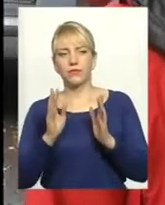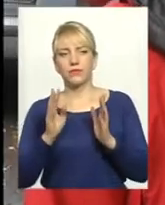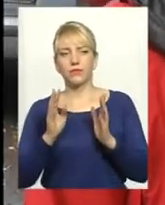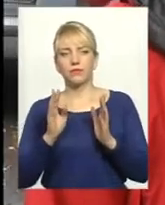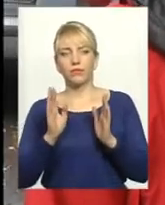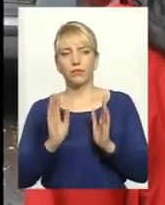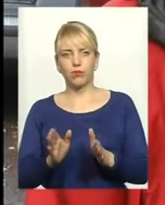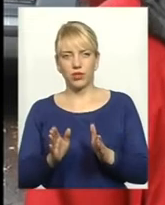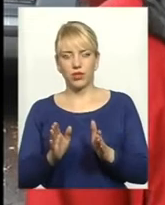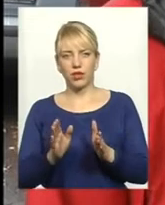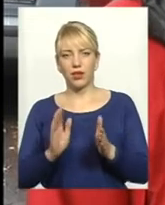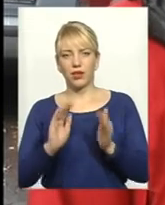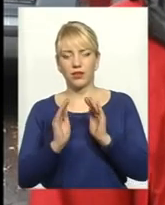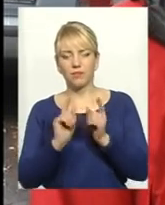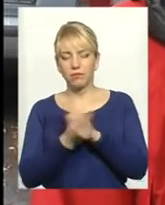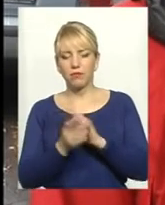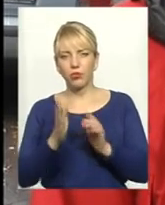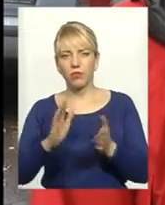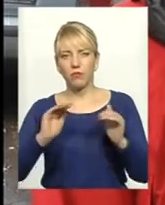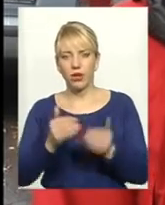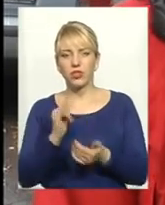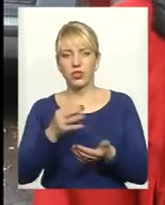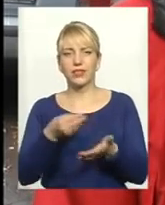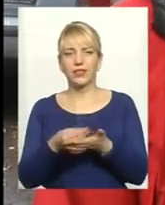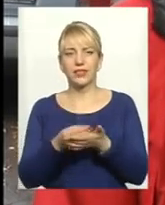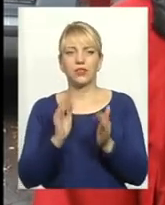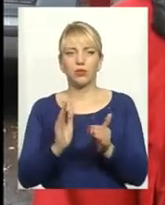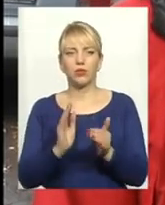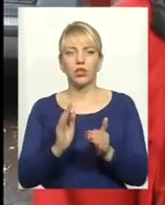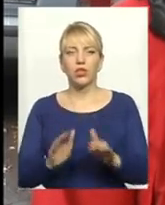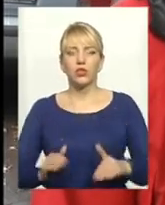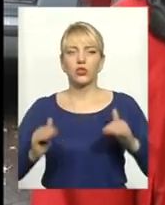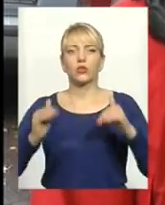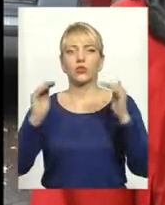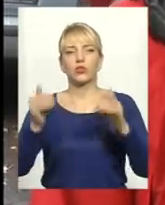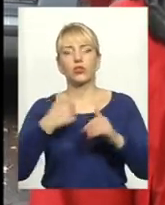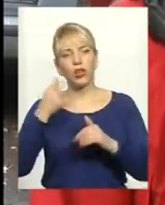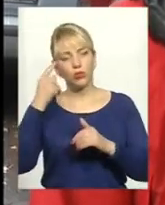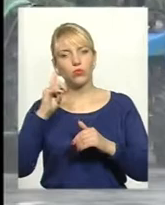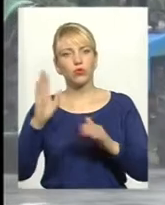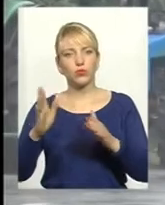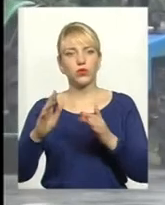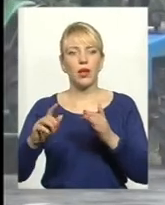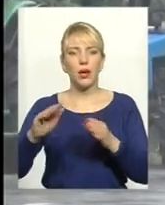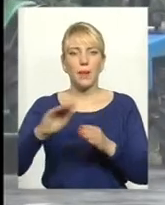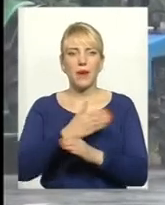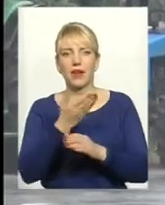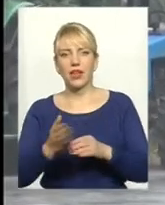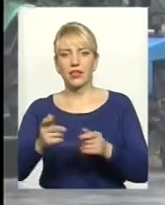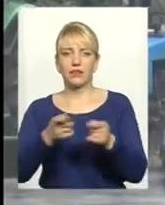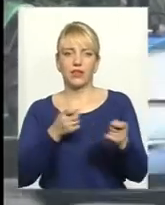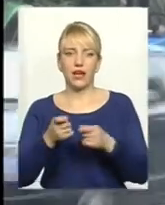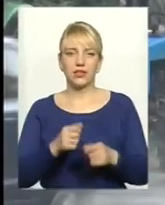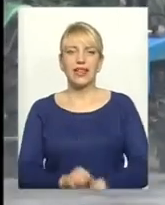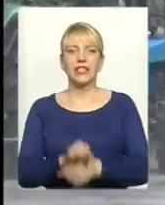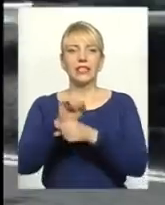значно менше. Я думаю, що ціни зростуть і почнеться переділ влади. Стрейкері кажуть, їх має